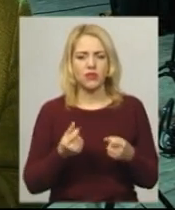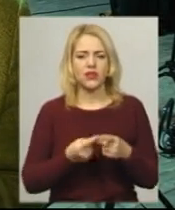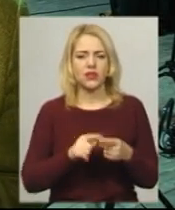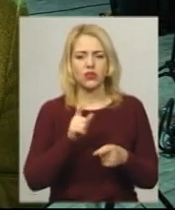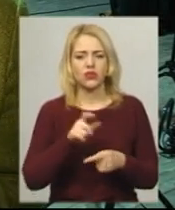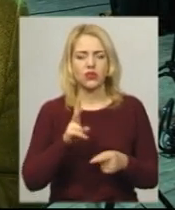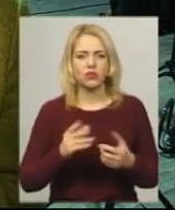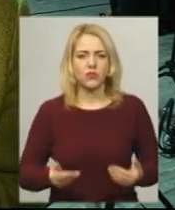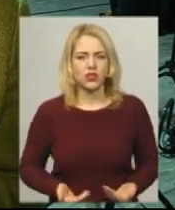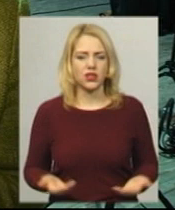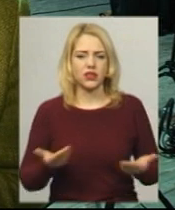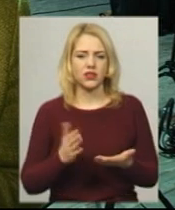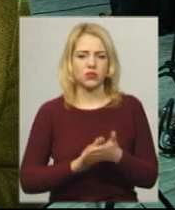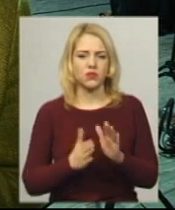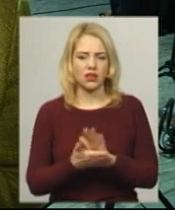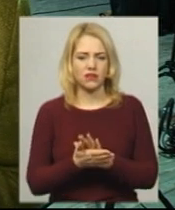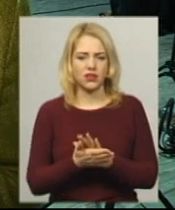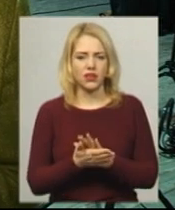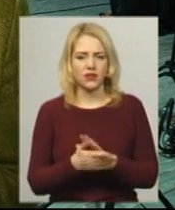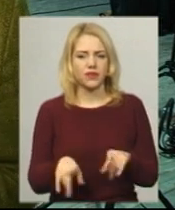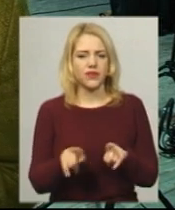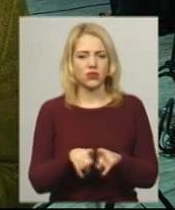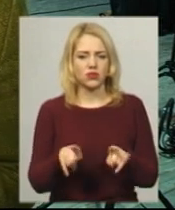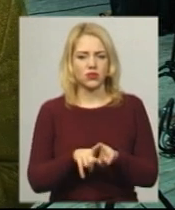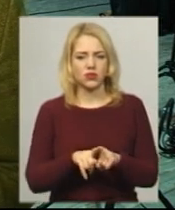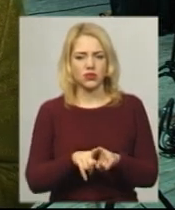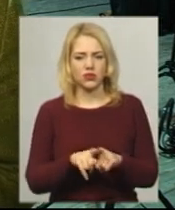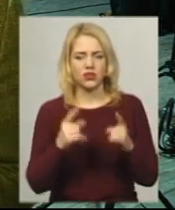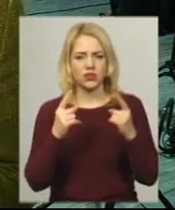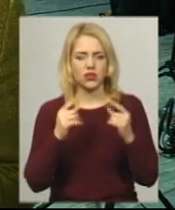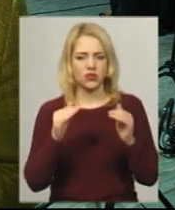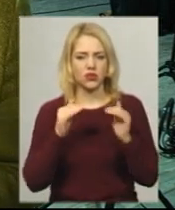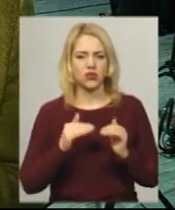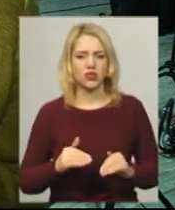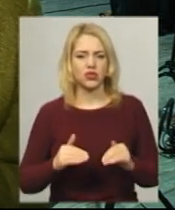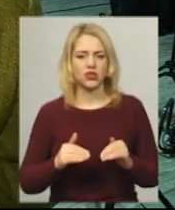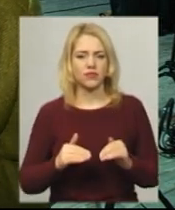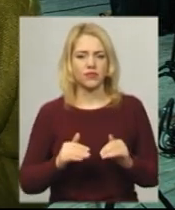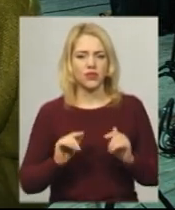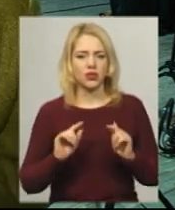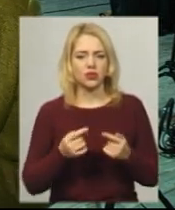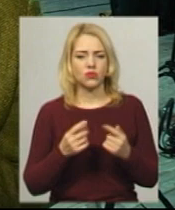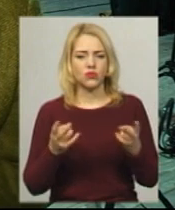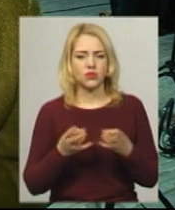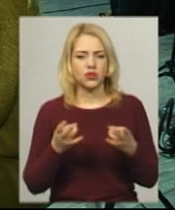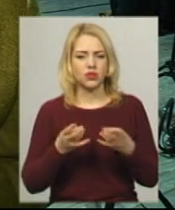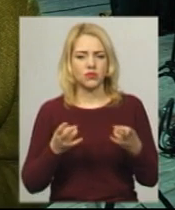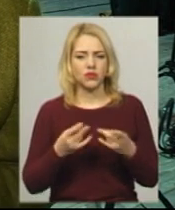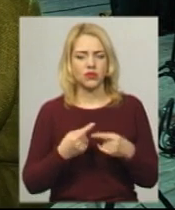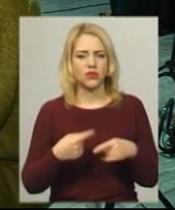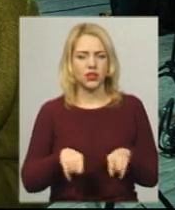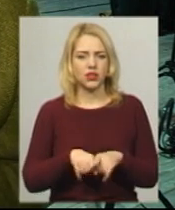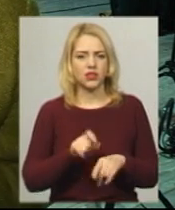певні обставини, також значно нижча. Тому потрібна та